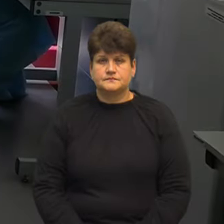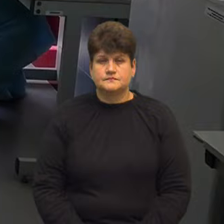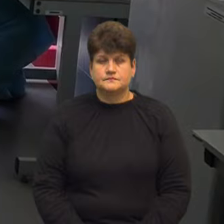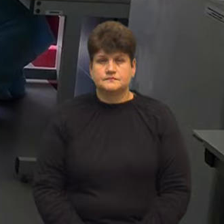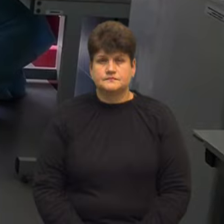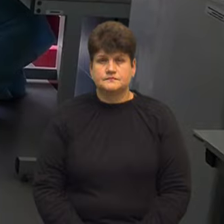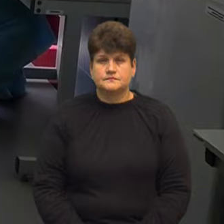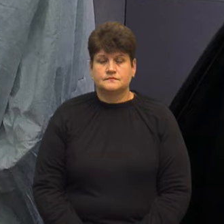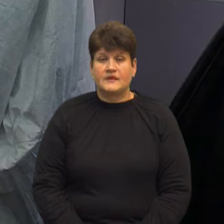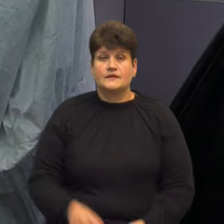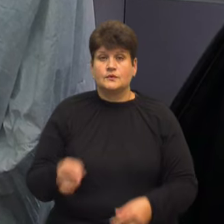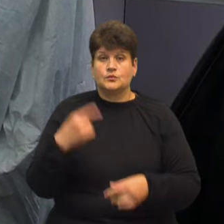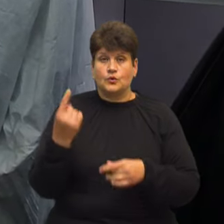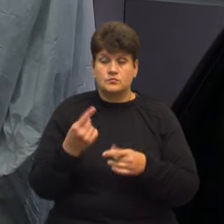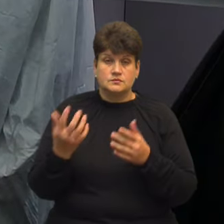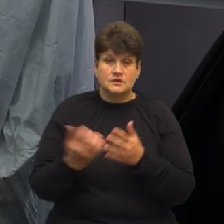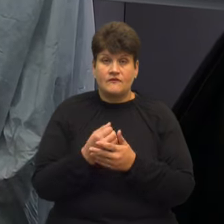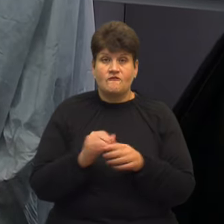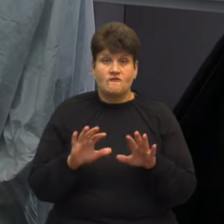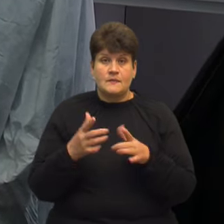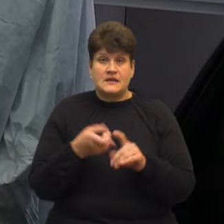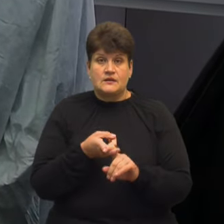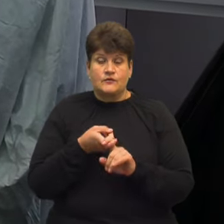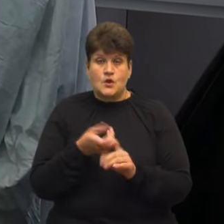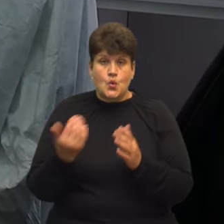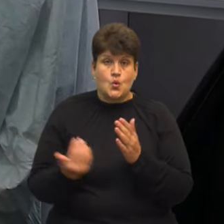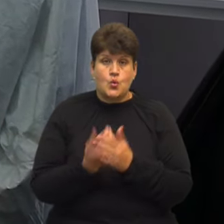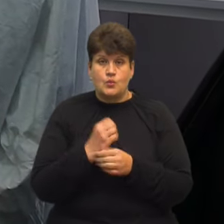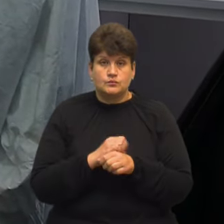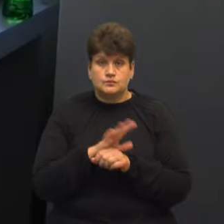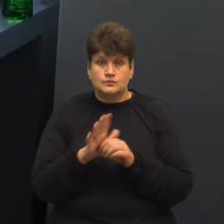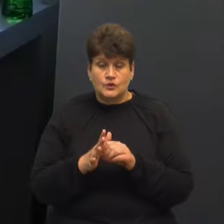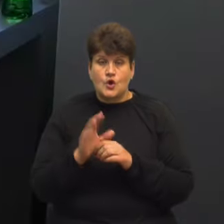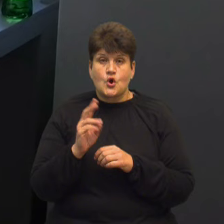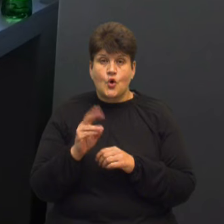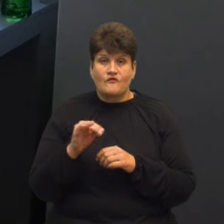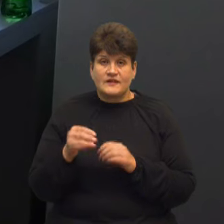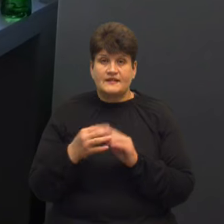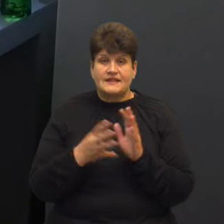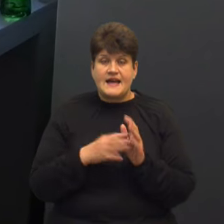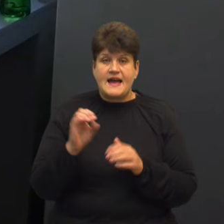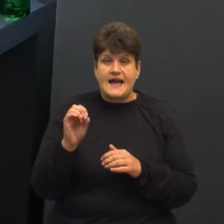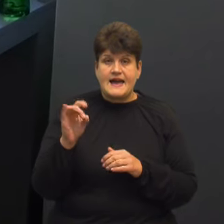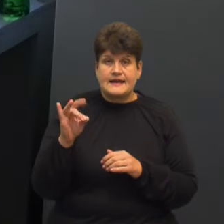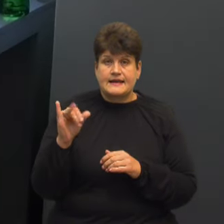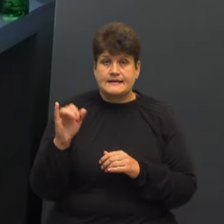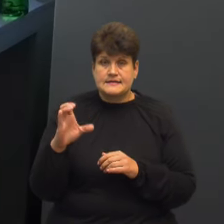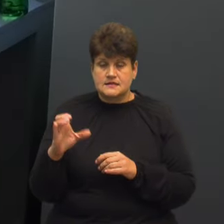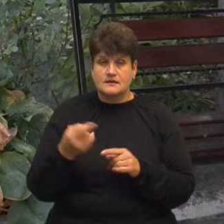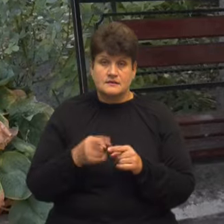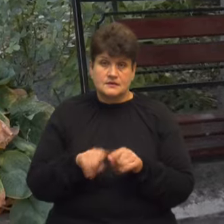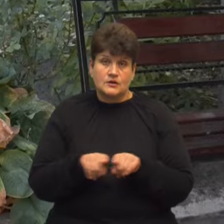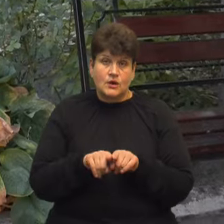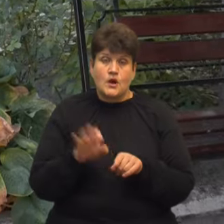На Тернопільщині виявили випадок інфікування новим підвидом COVID-19 – Еріс Це варіант штаму коронавірусу